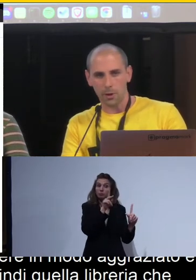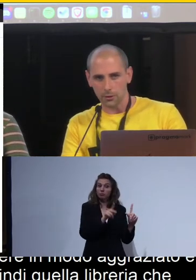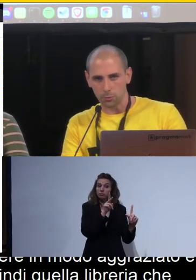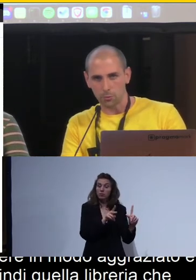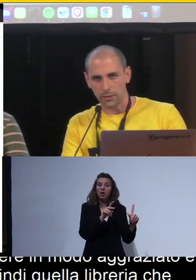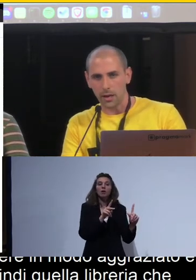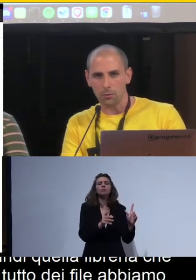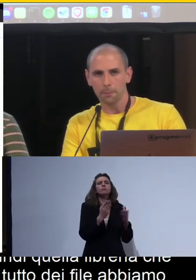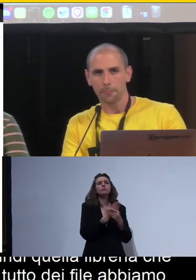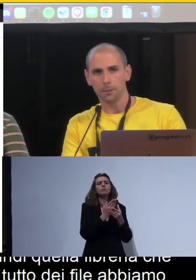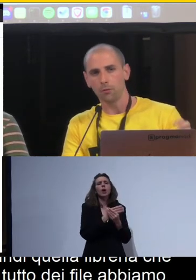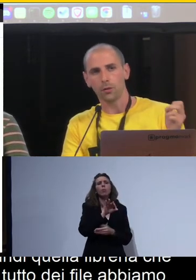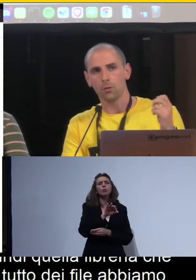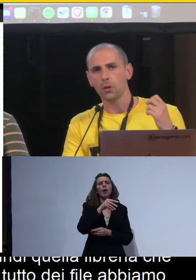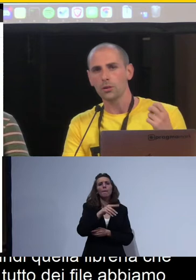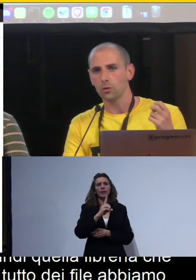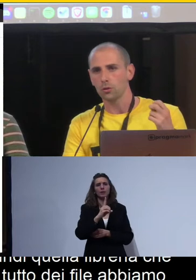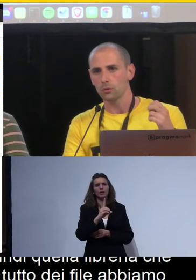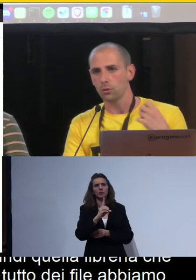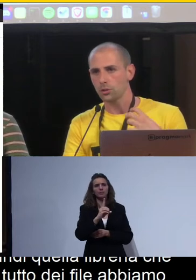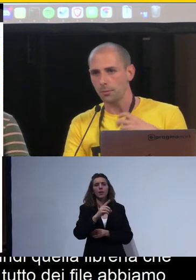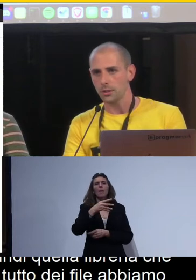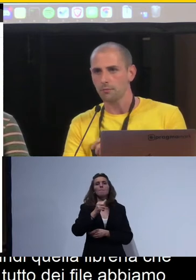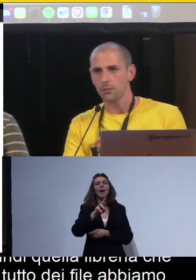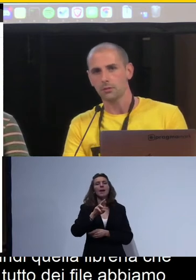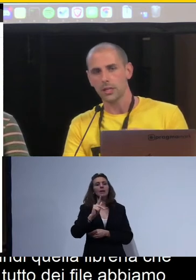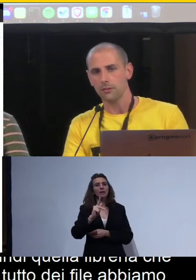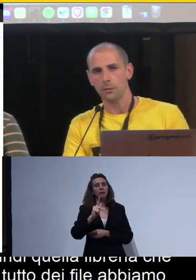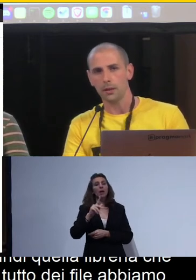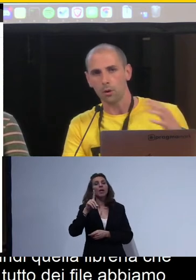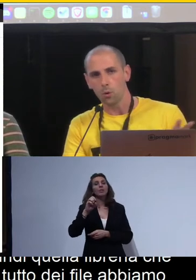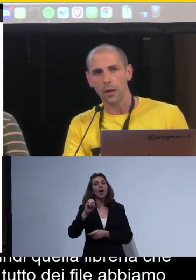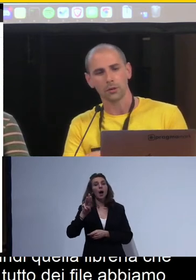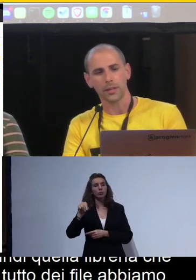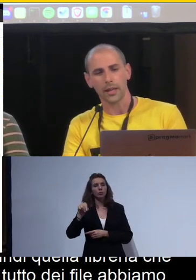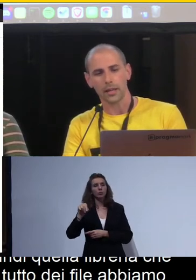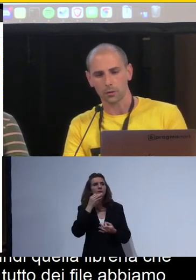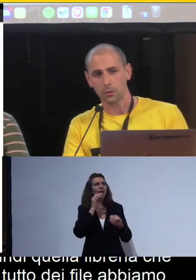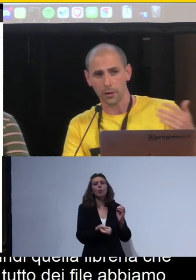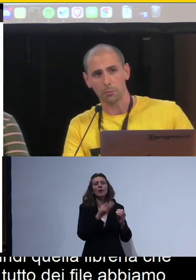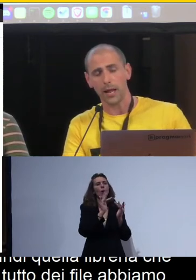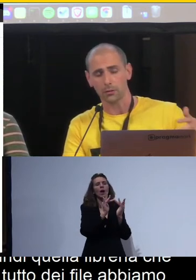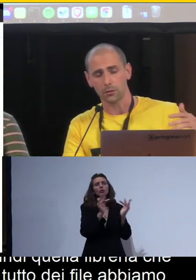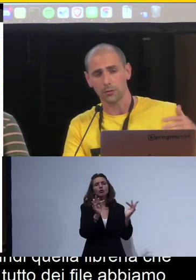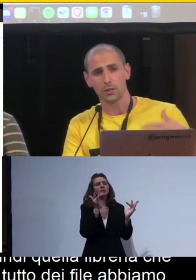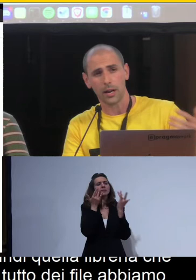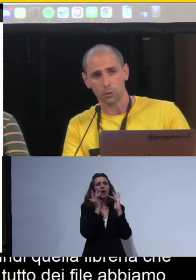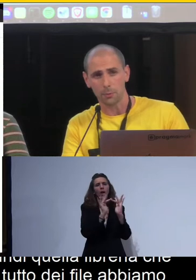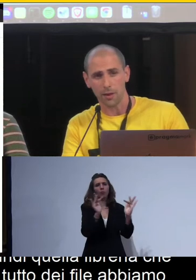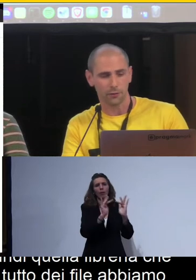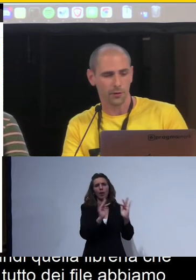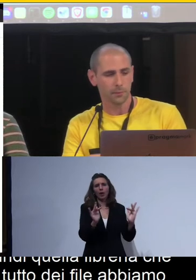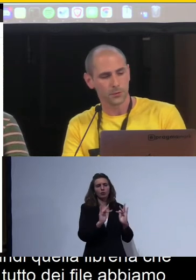quindi formato .markdown ovvero un linguaggio molto semplice, scrivibile in qualunque editor di testo che quando viene compilato viene